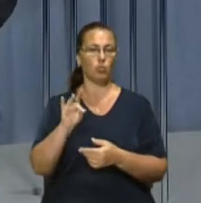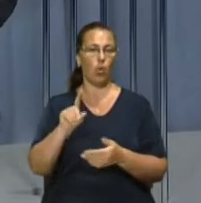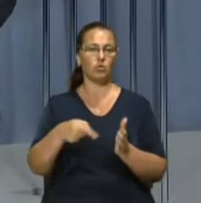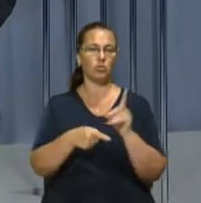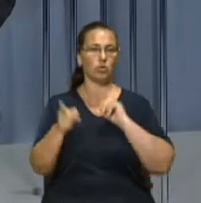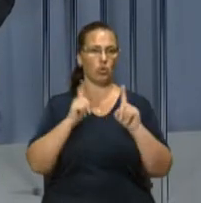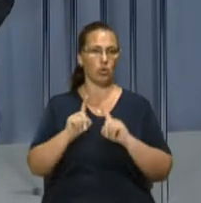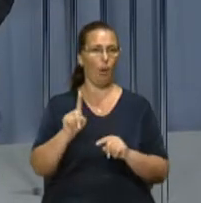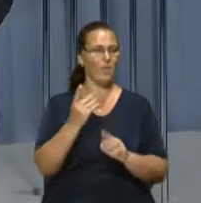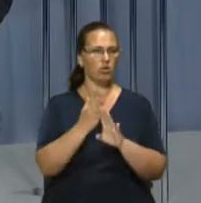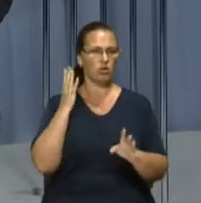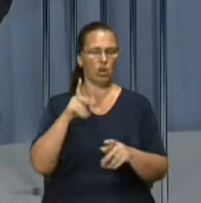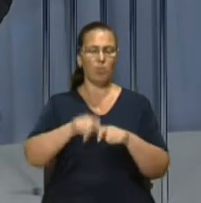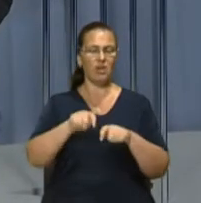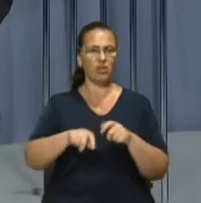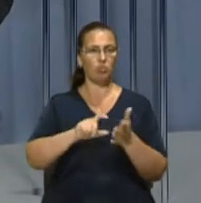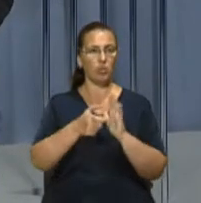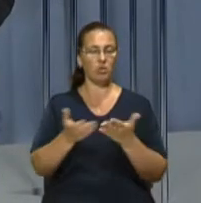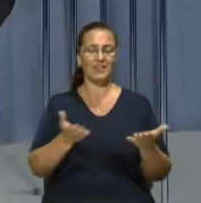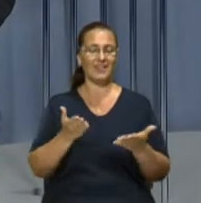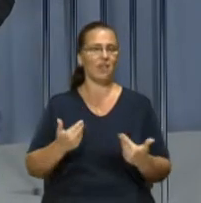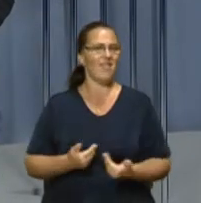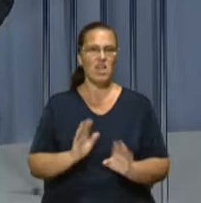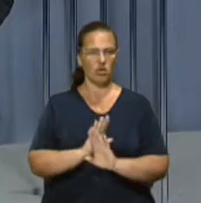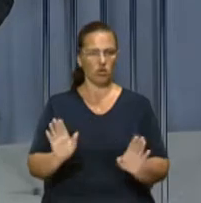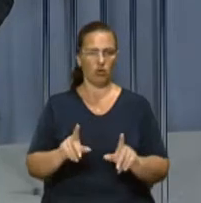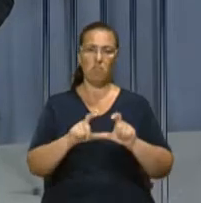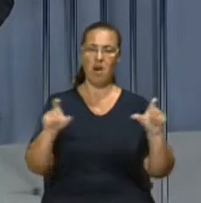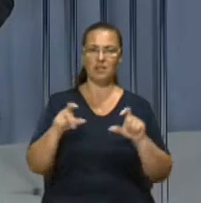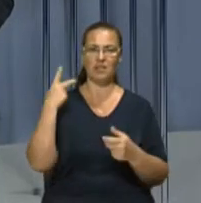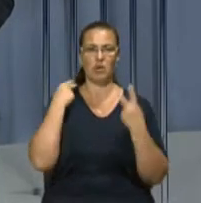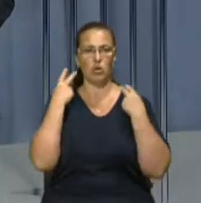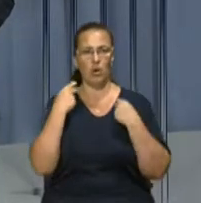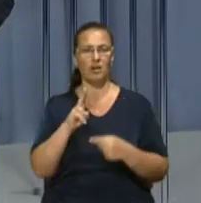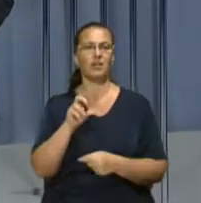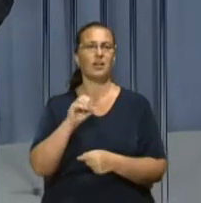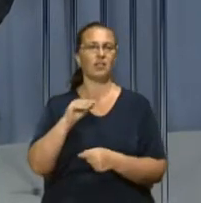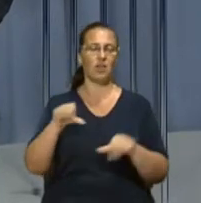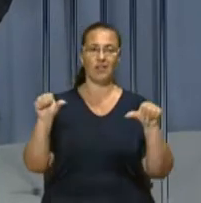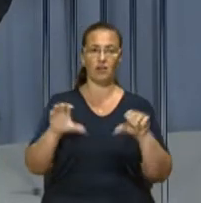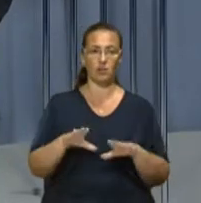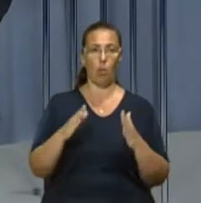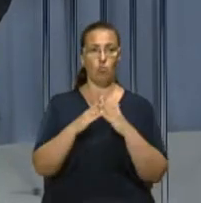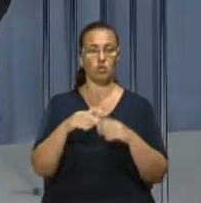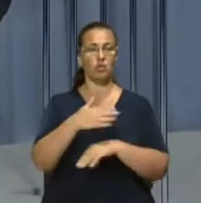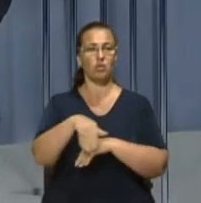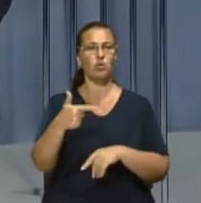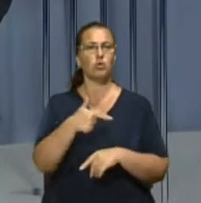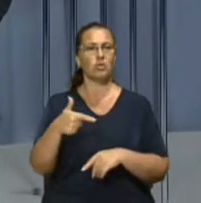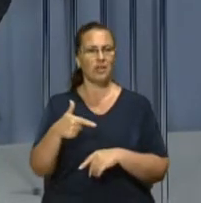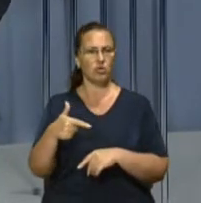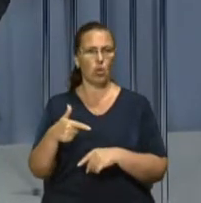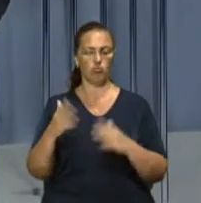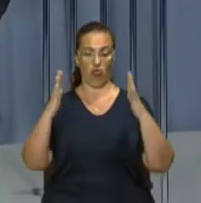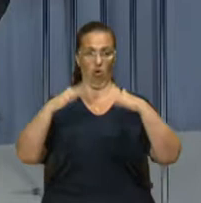Першочергово перевірятимуть приміщення, які є нежитловими, а це магазини, перукарні, кафе та ресторани. Будинок на вулиці Грушевського,